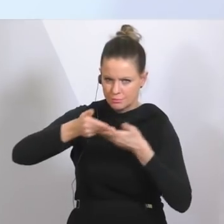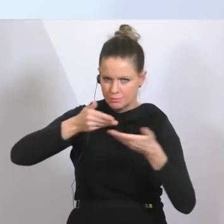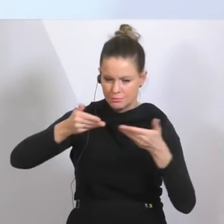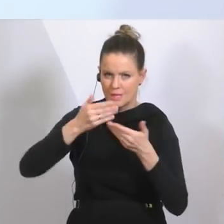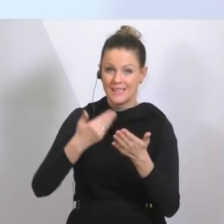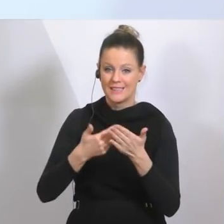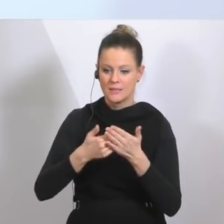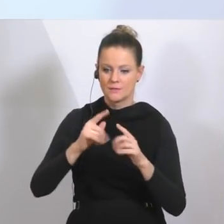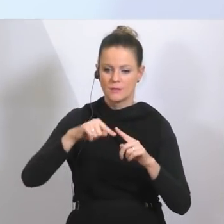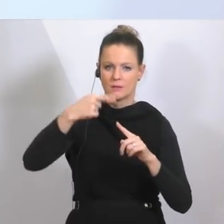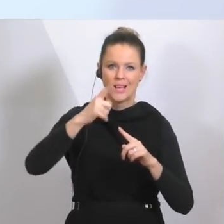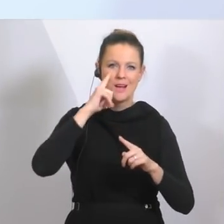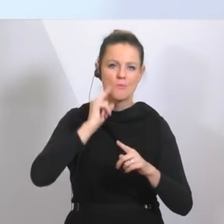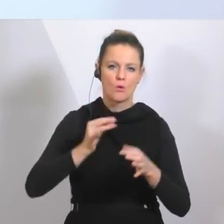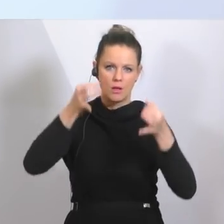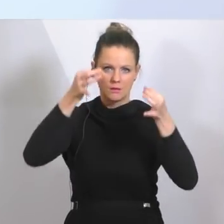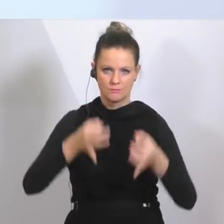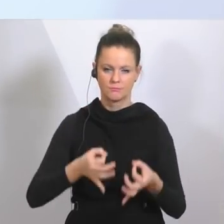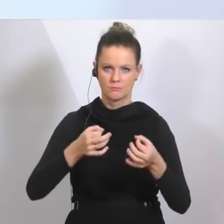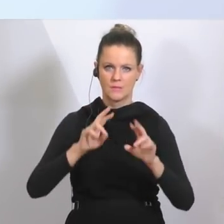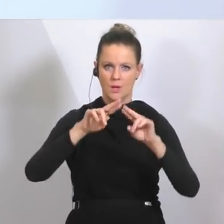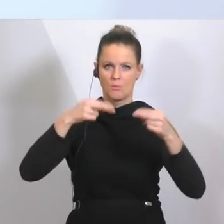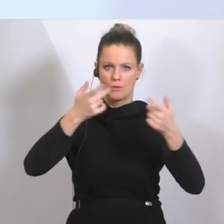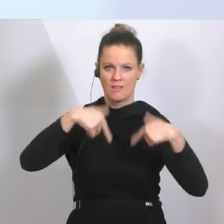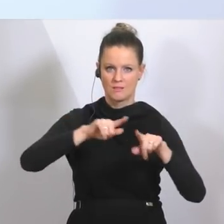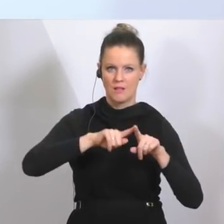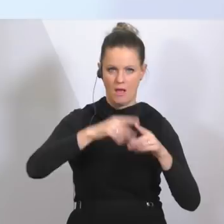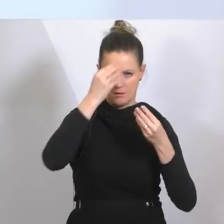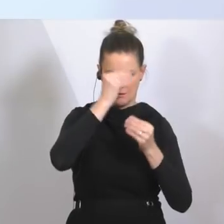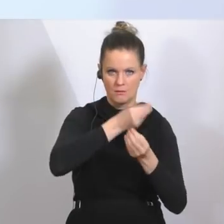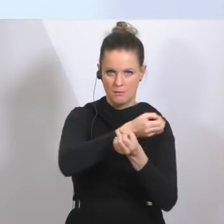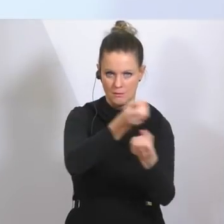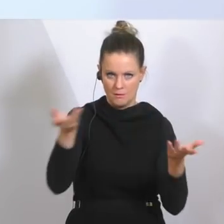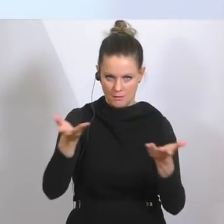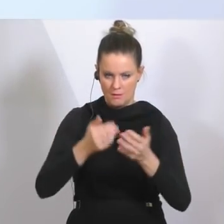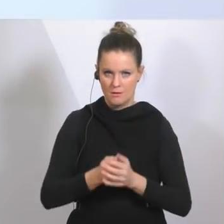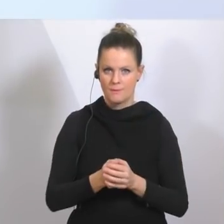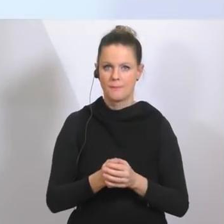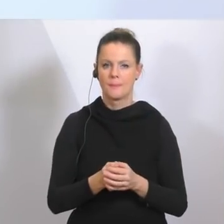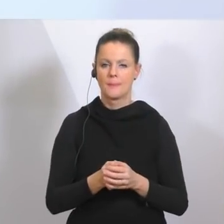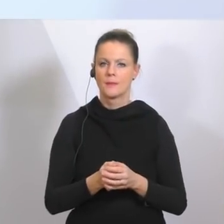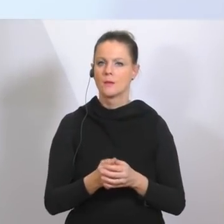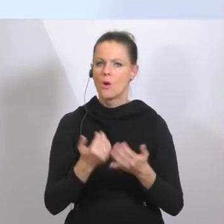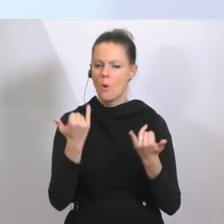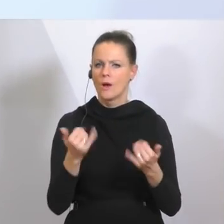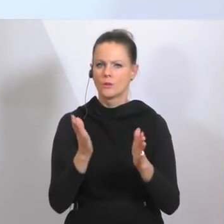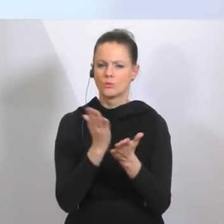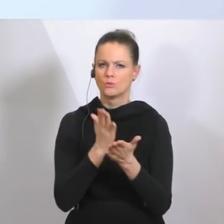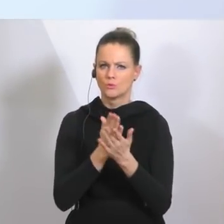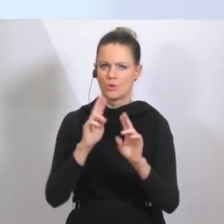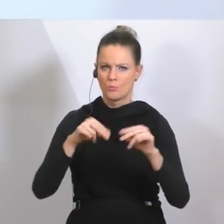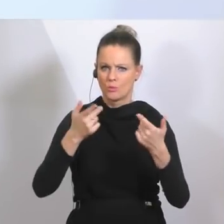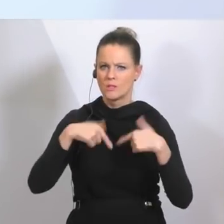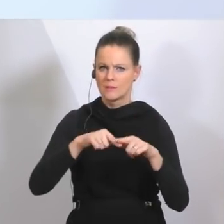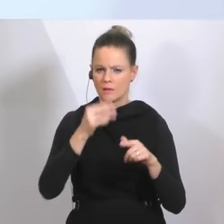deswegen am Montag definitiv an die Bundesländer übermittelt, ist heute mit den Bundesländern auch bereits akkordiert worden. Da wird es im